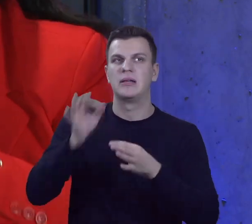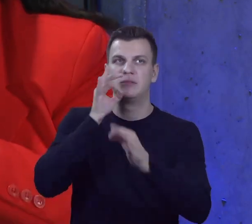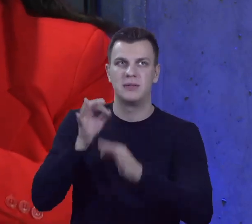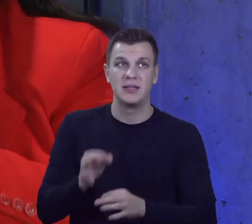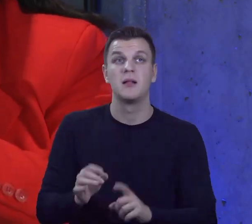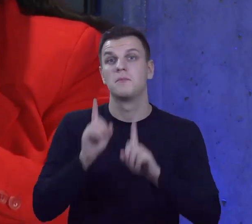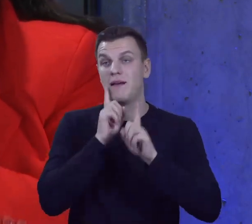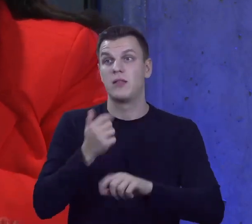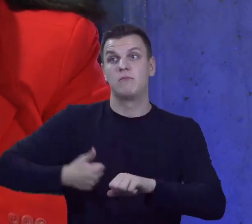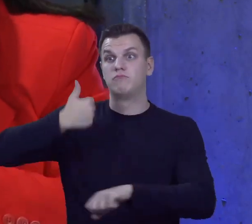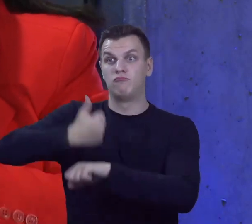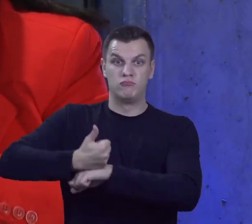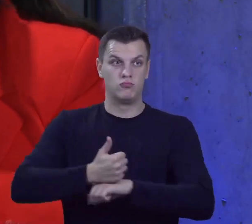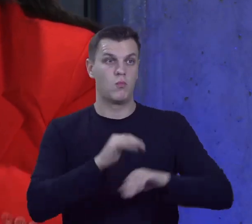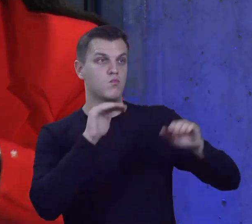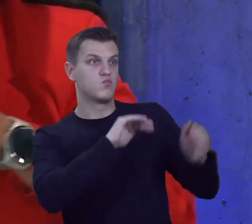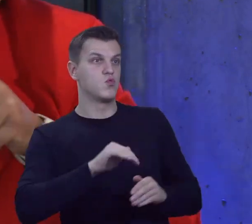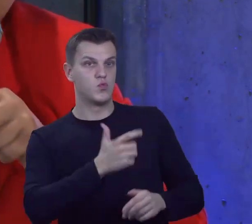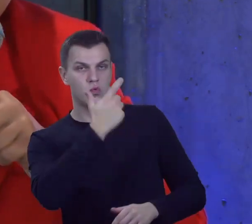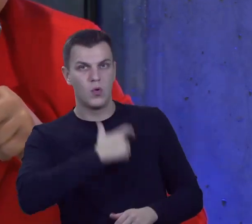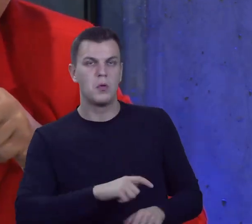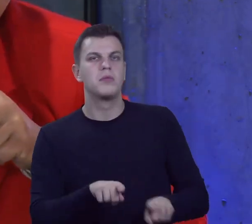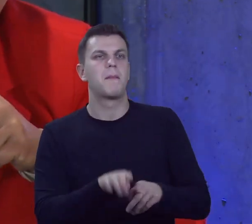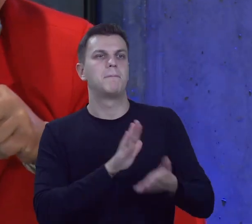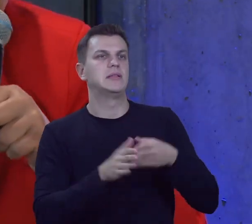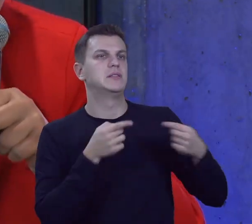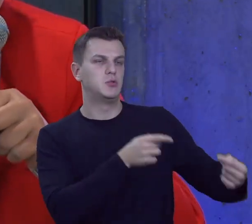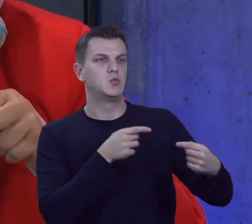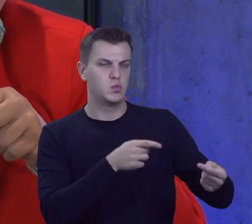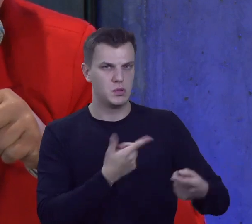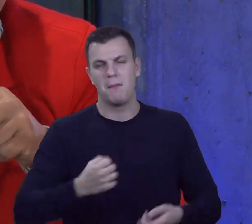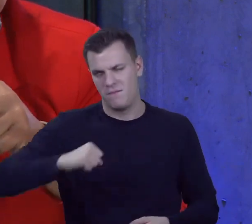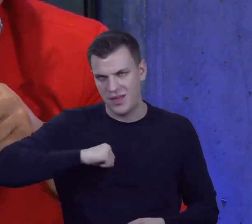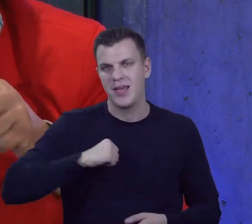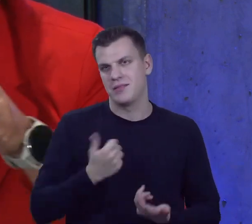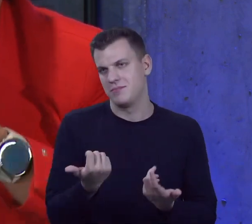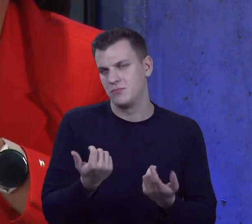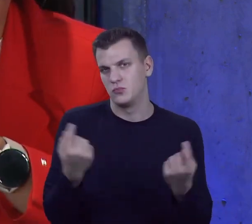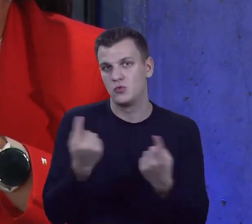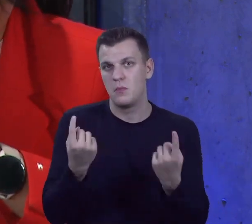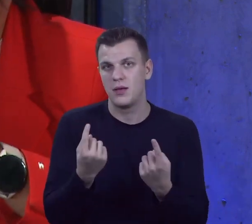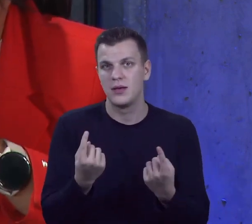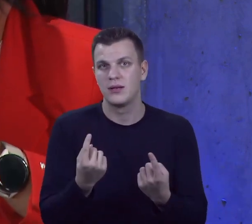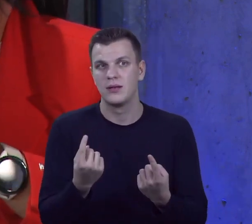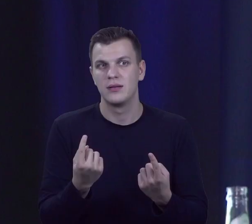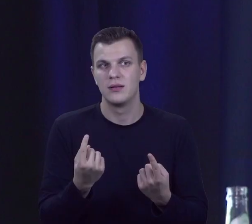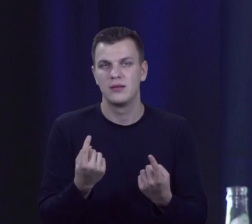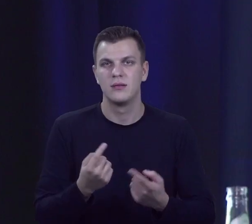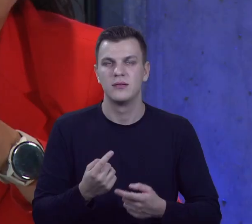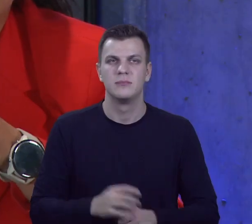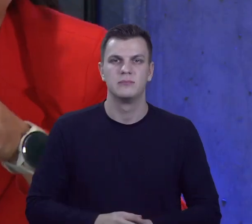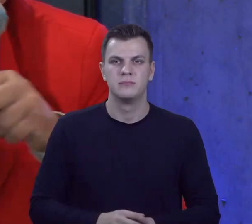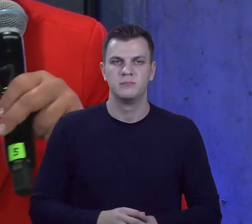włodarza mieć takich bezdyskusyjnych i bezrefleksyjnych radnych i fajnie by było, tylko potem to się... Ktoś jeszcze doda bezradnych. Tak,